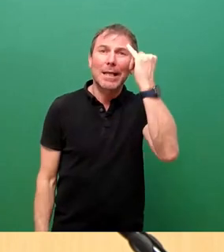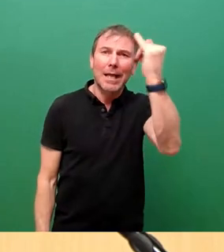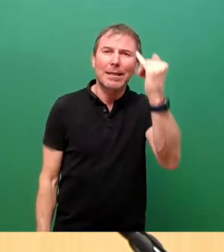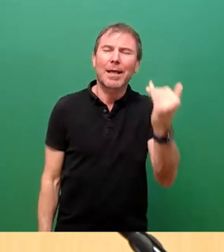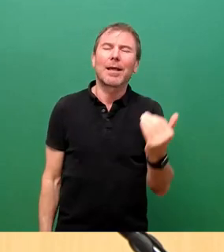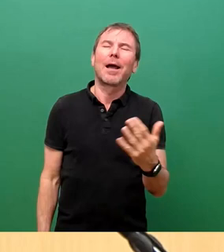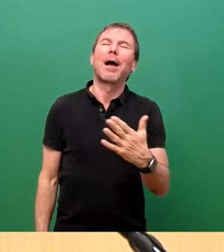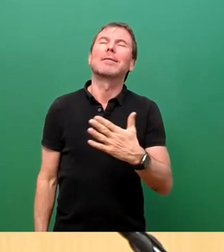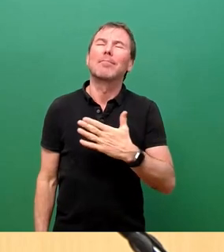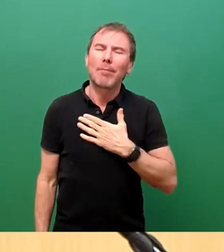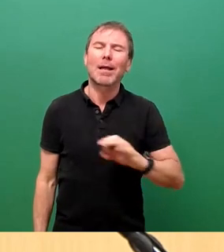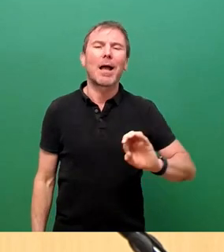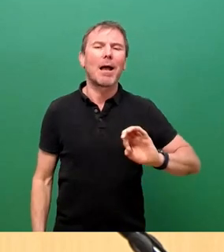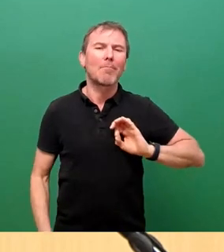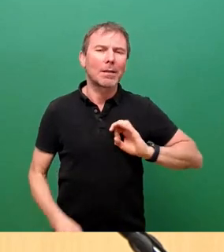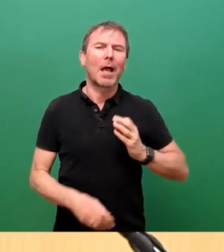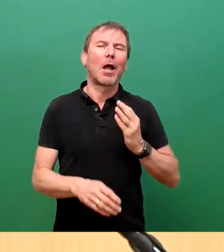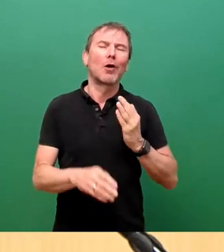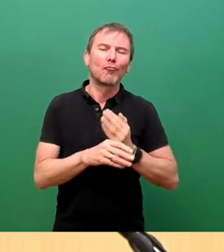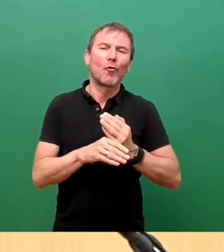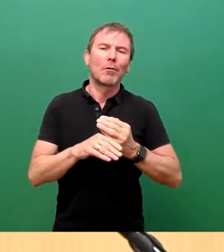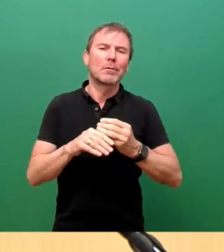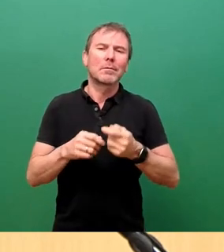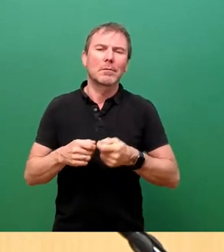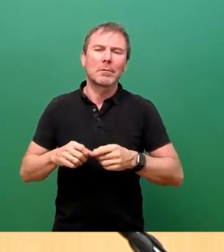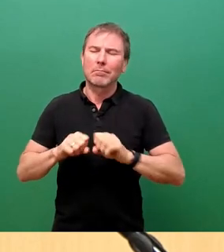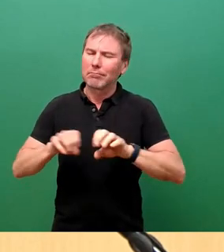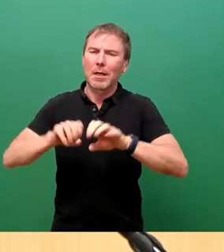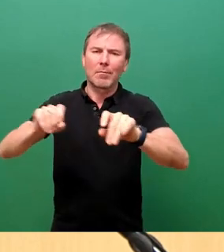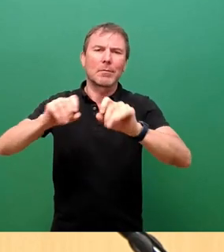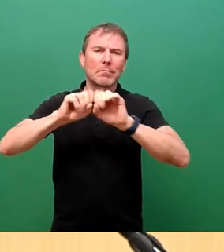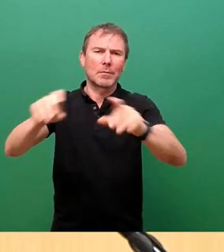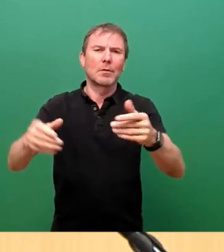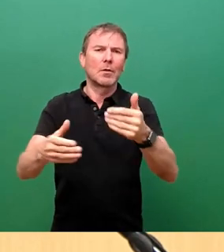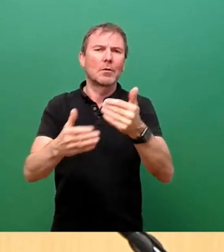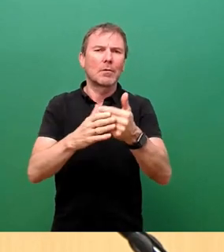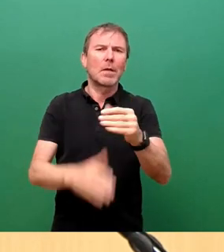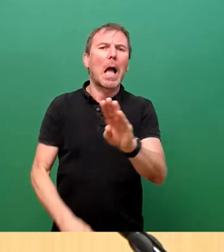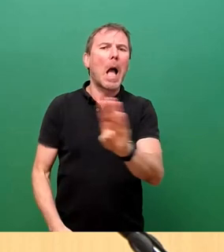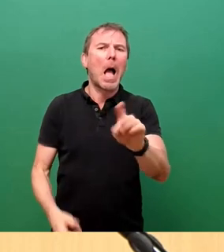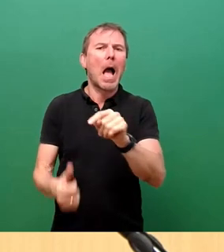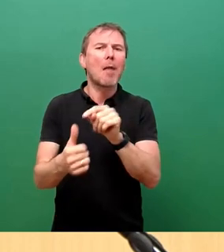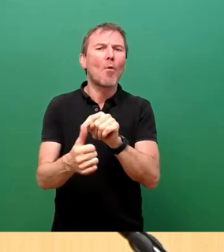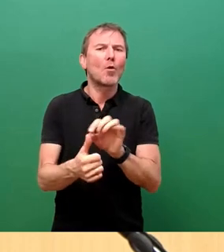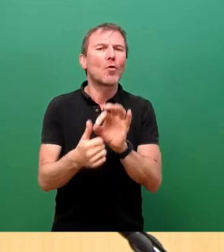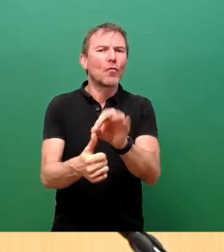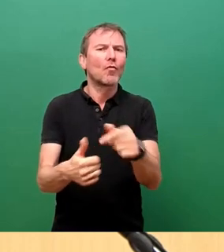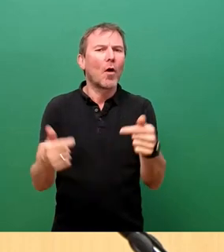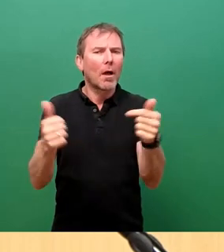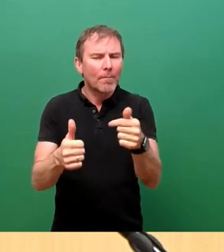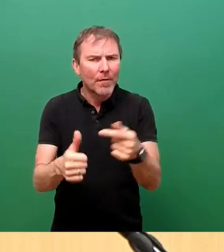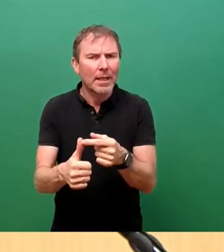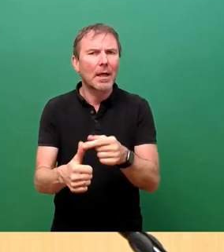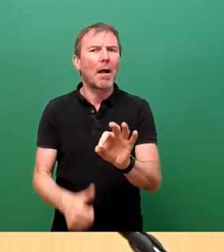verschiedenen Ebenen gesagt. Ich erinnere mal daran, mit dem Bonus für die Pflege oder mit der besseren